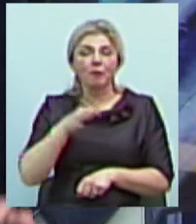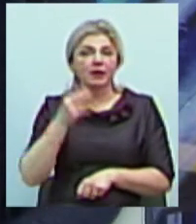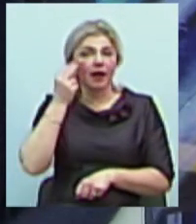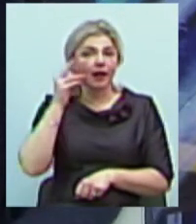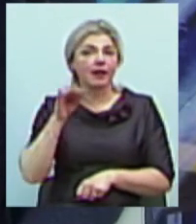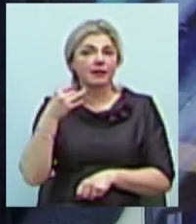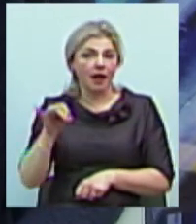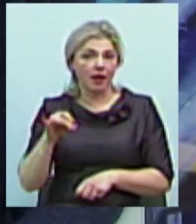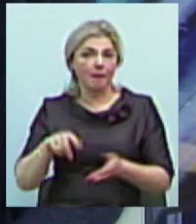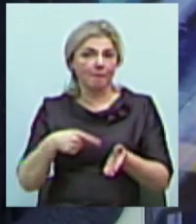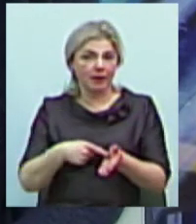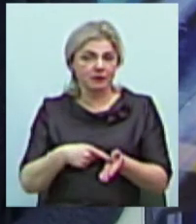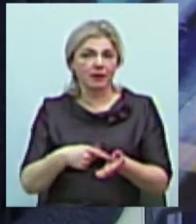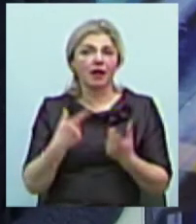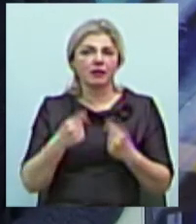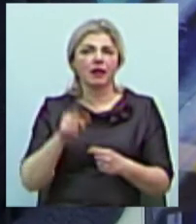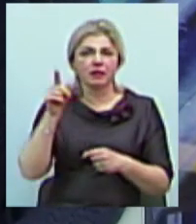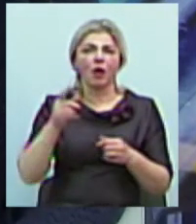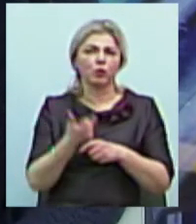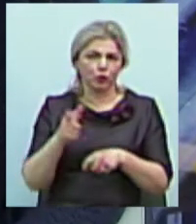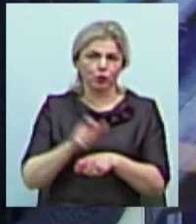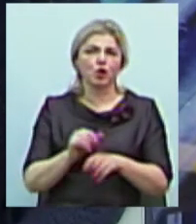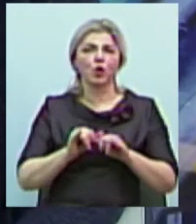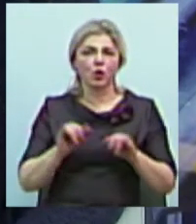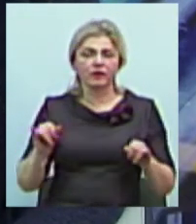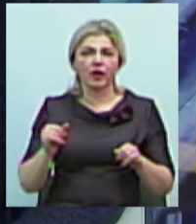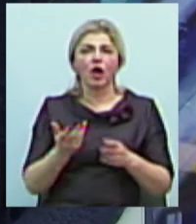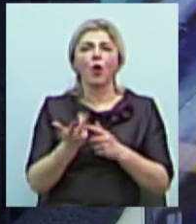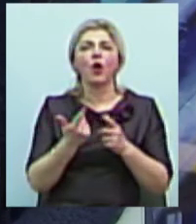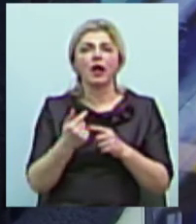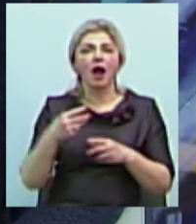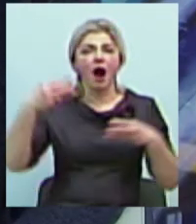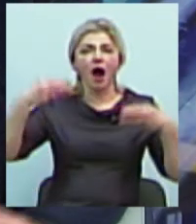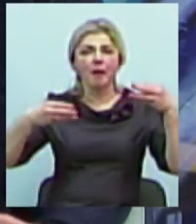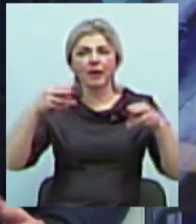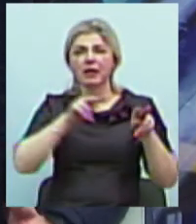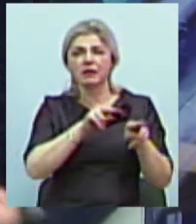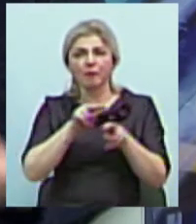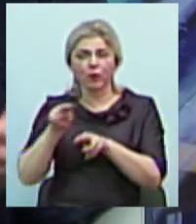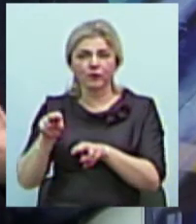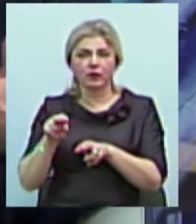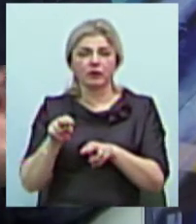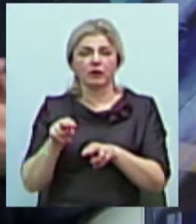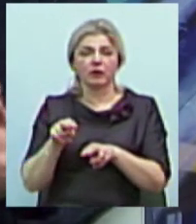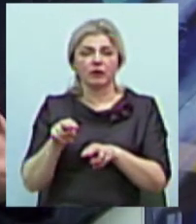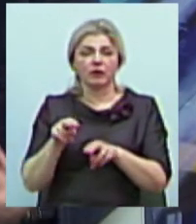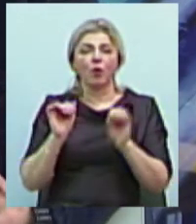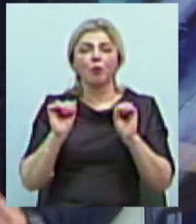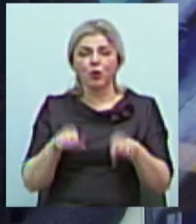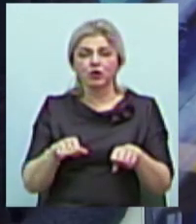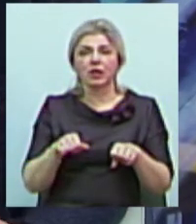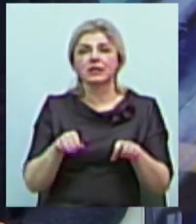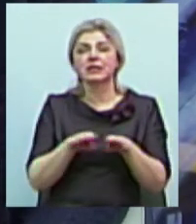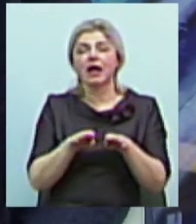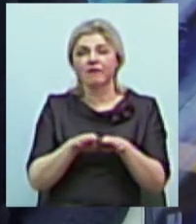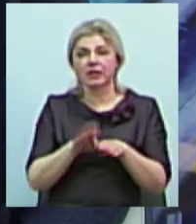деяких дуже-дуже розвинених, кількість камер відеоспостереження можна співставити з